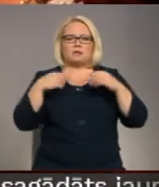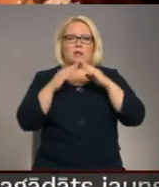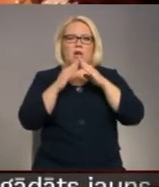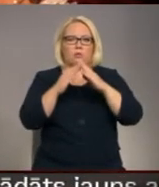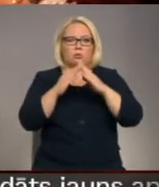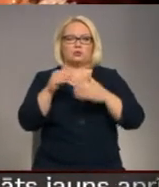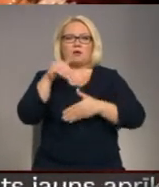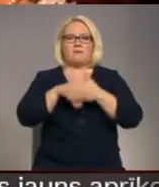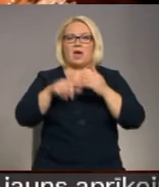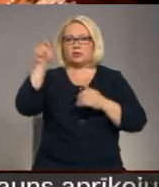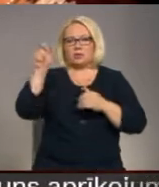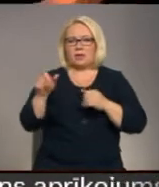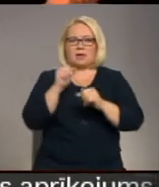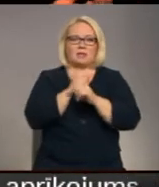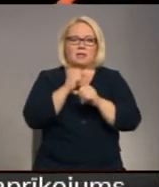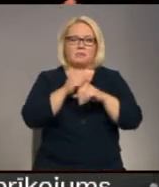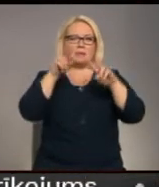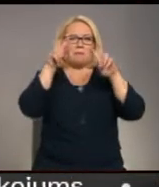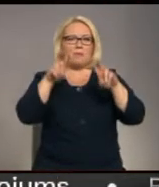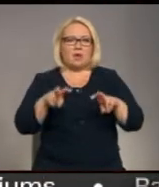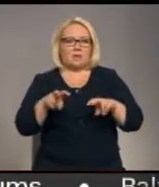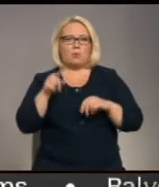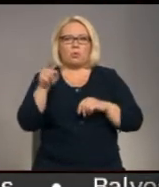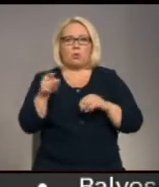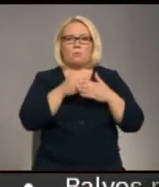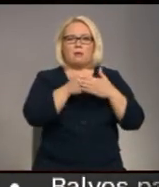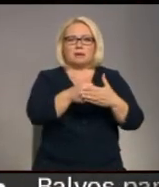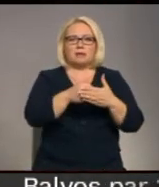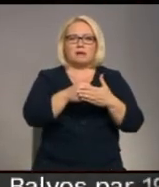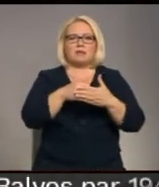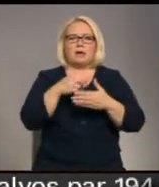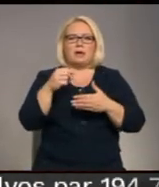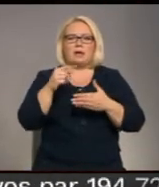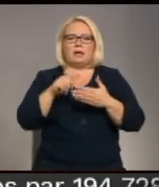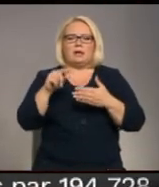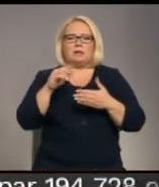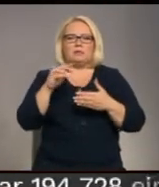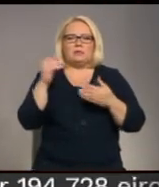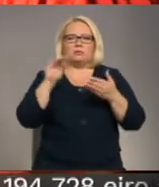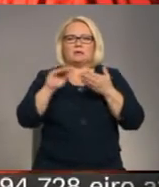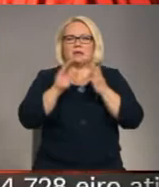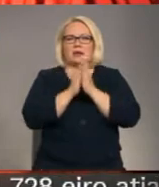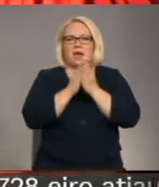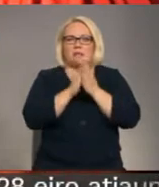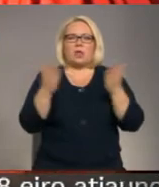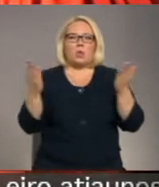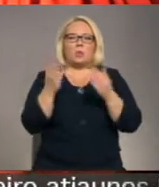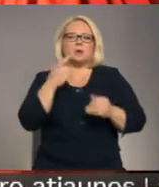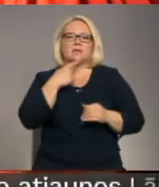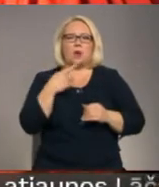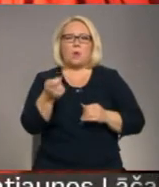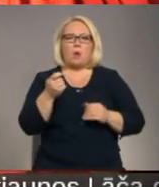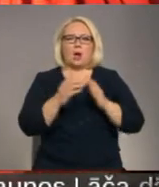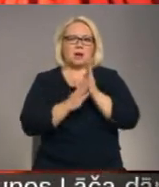Vēsturnieka Agra Dzeņa darbs ir viens no pētījumiem, uz kuriem balstās raksniecas Daces priedzes par švērinu uzrakstītā grāmata, kur sarkanas